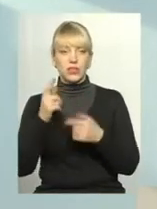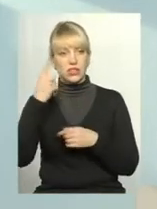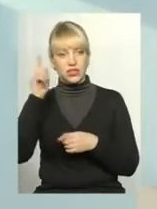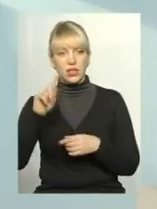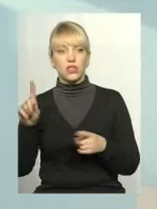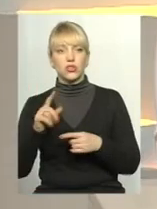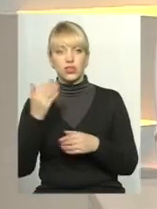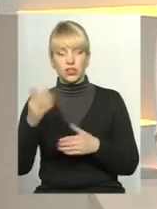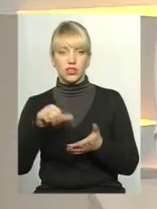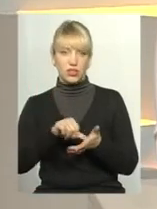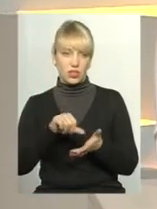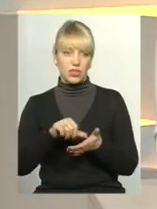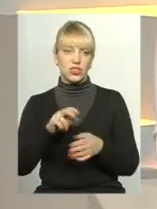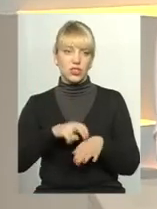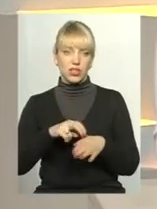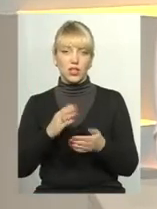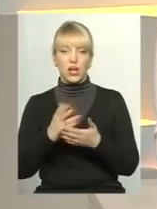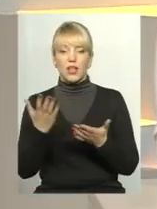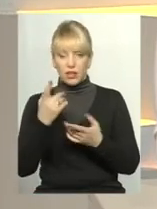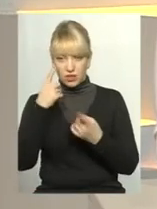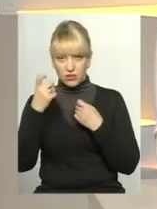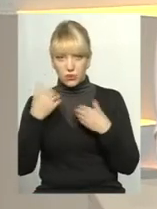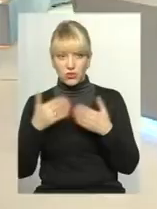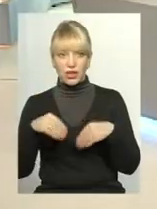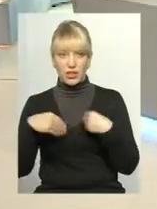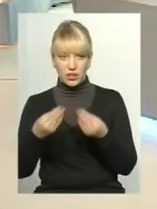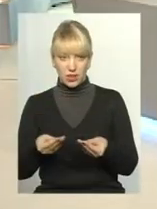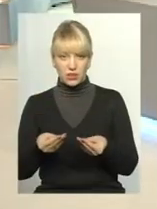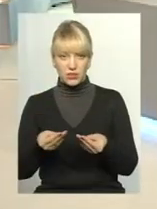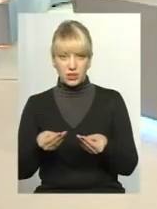дільничі лікарі. Тобто якась інформація надається вже безпосередньо?